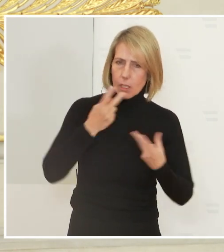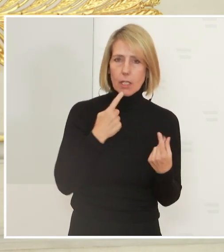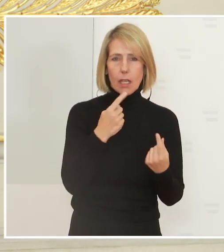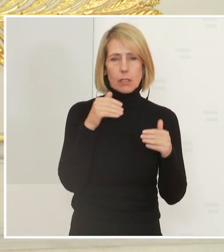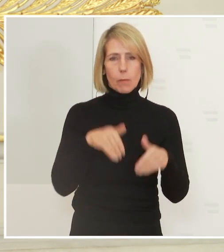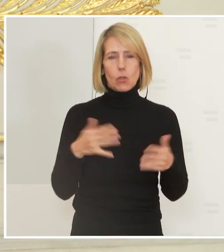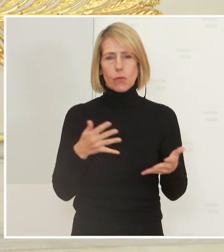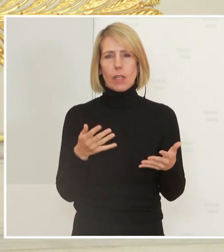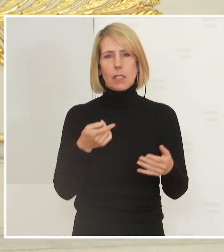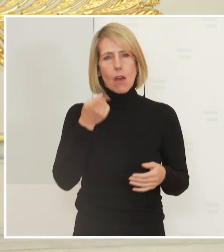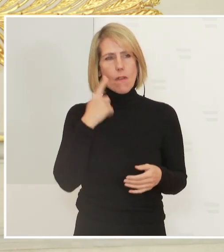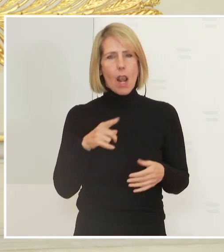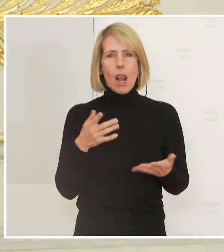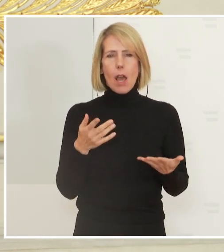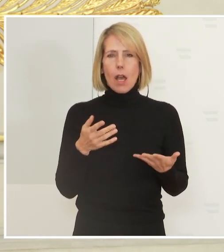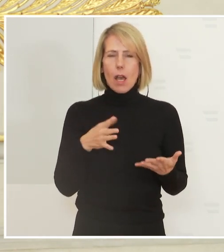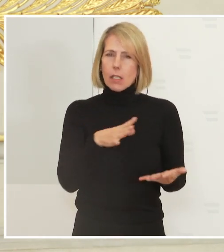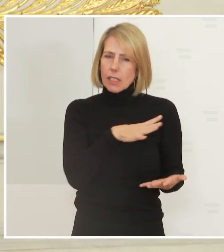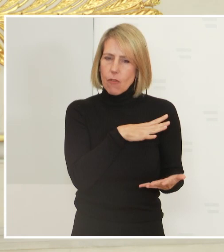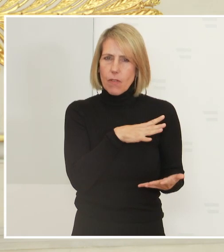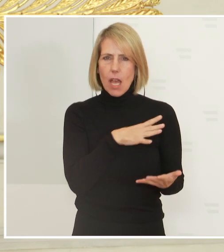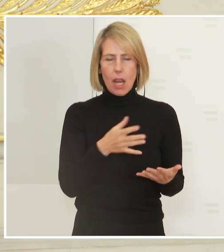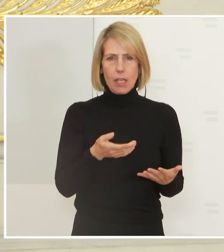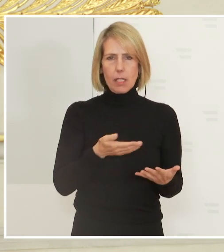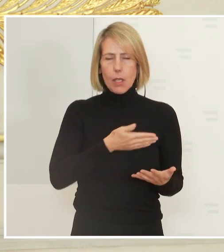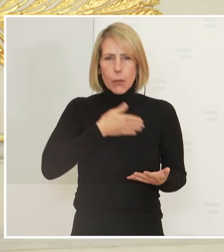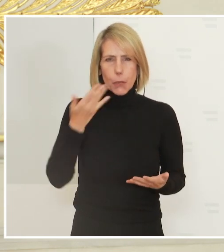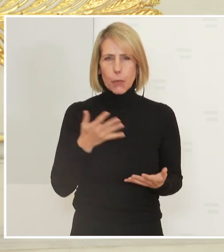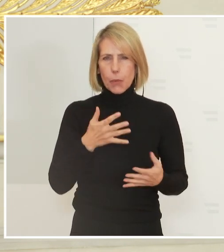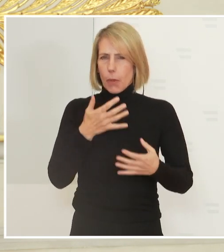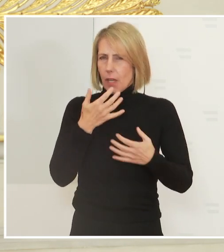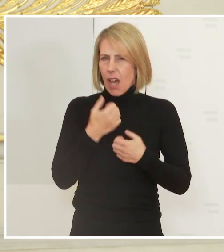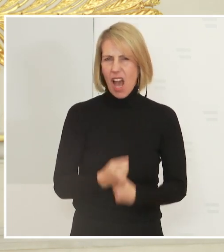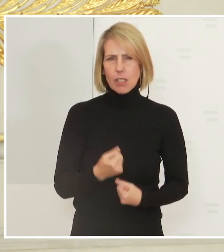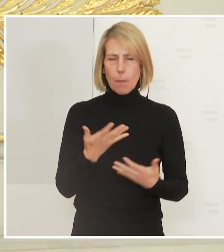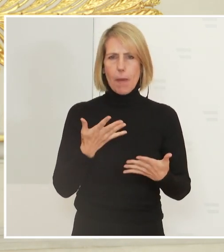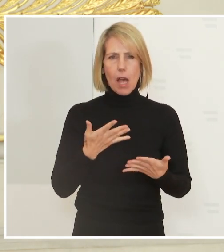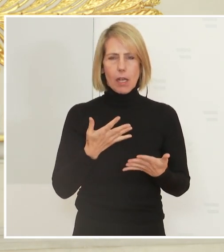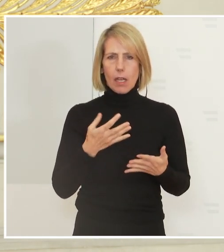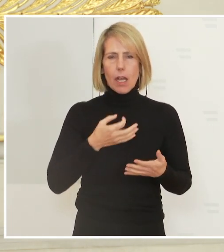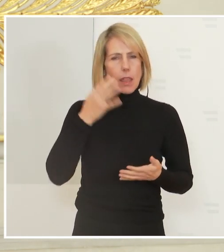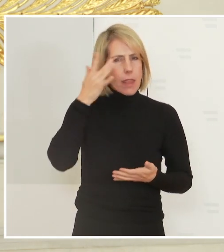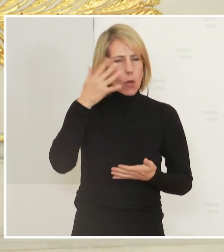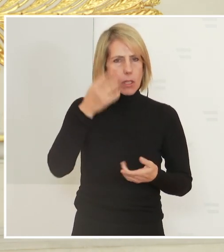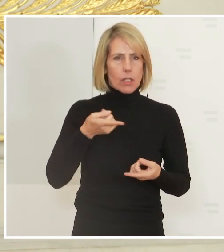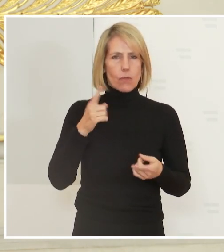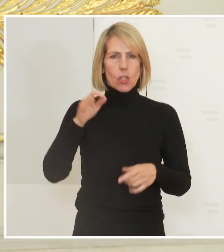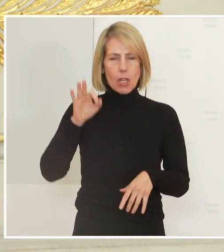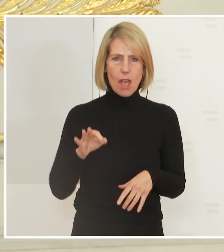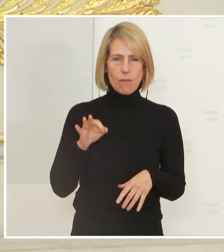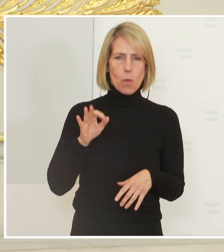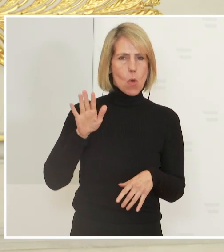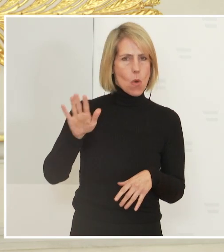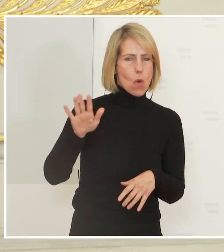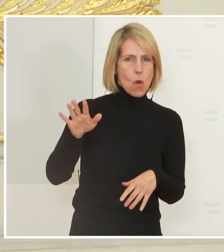weil ich nicht mit diesen gefährlichen und nicht haltbaren Theorien des Obmannes der Freiheitlichen Partei in irgendeiner